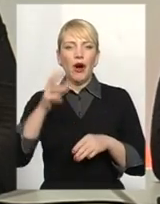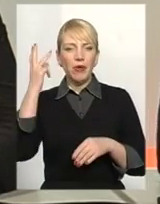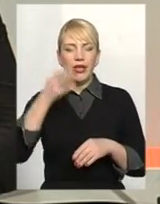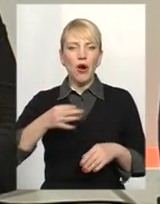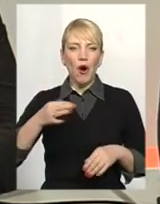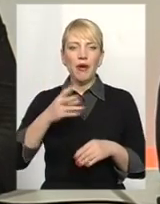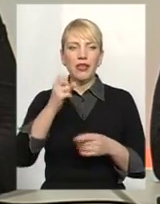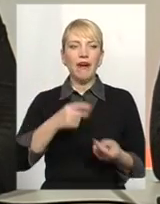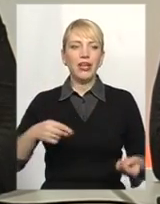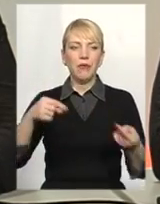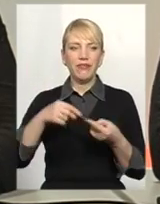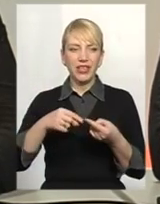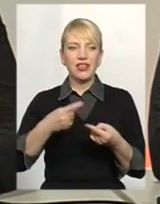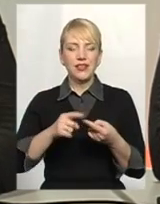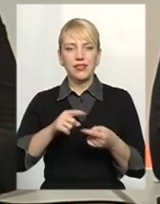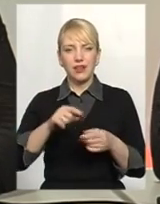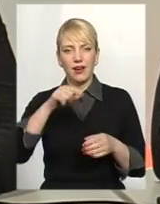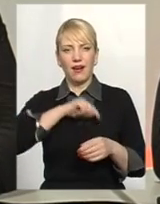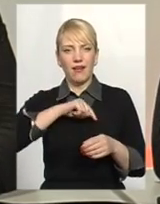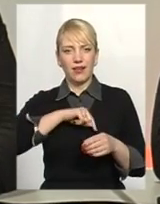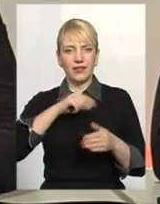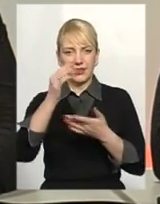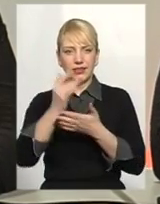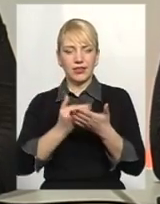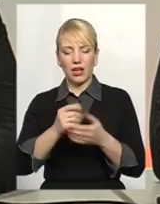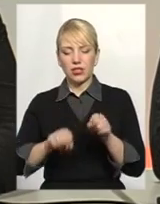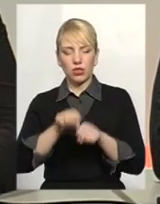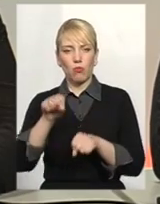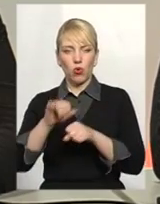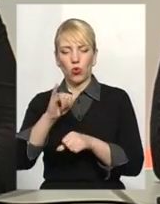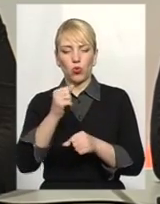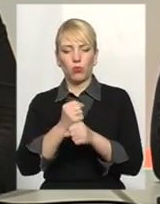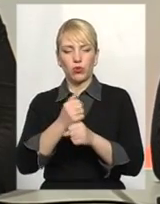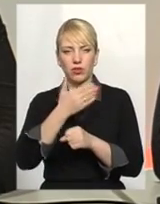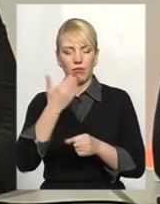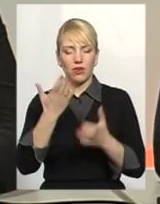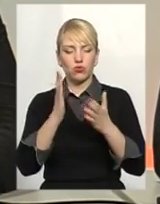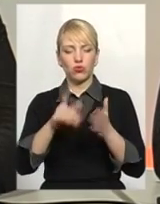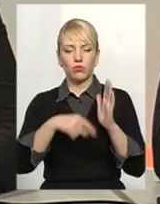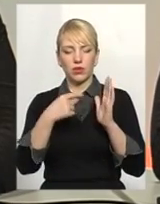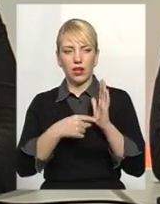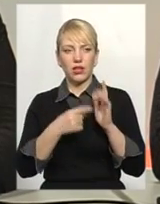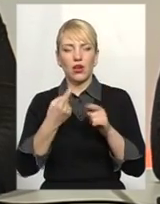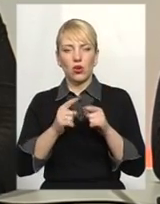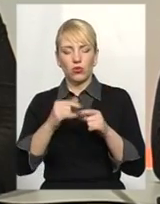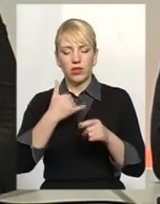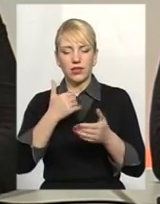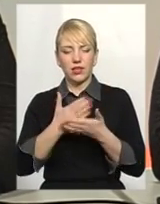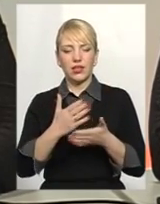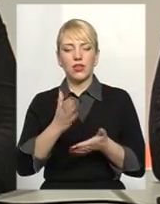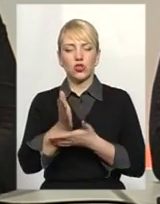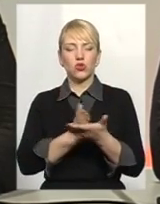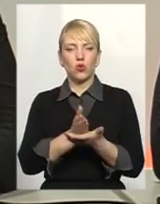на відповідність метрологічним характеристикам. Тобто, збоїв в роботі немає. Тому, якщо будуть якісь питання, в тому, у нас є служба